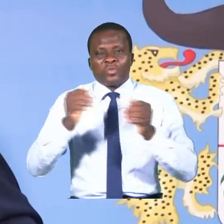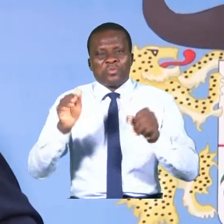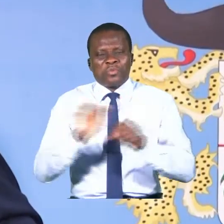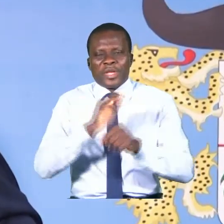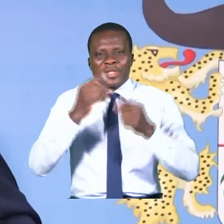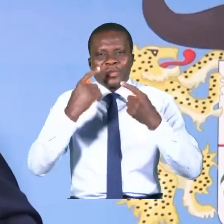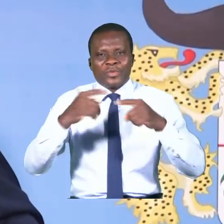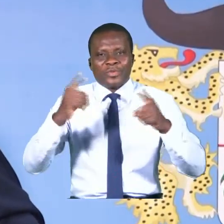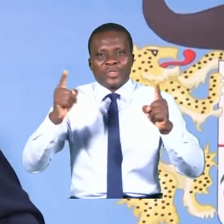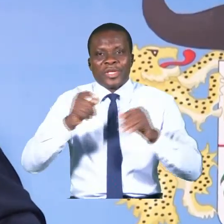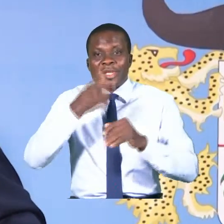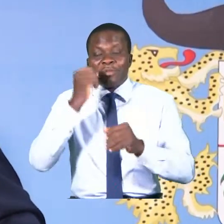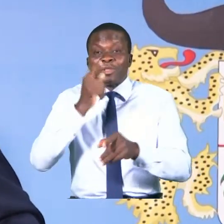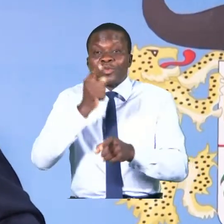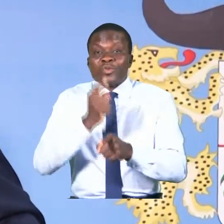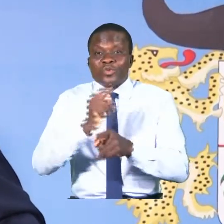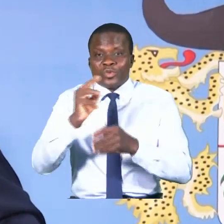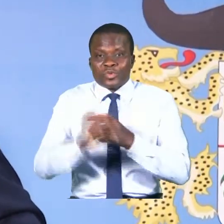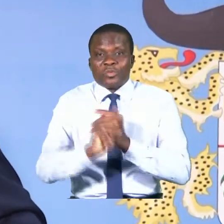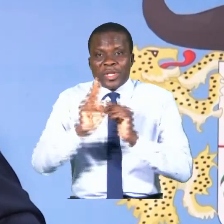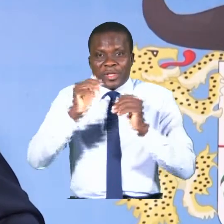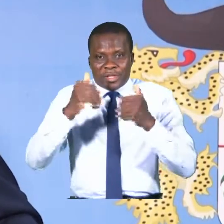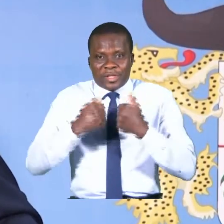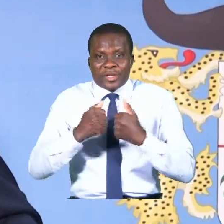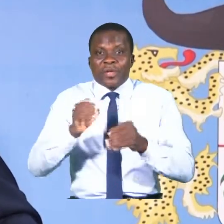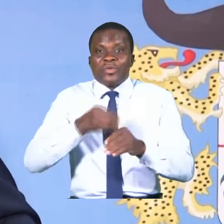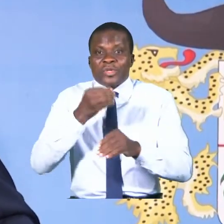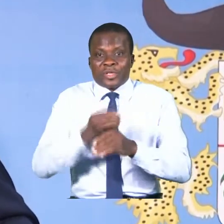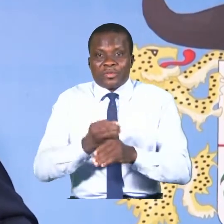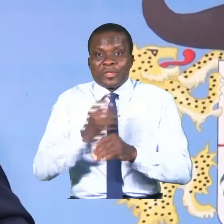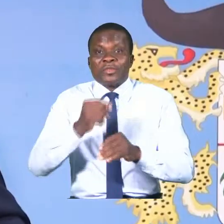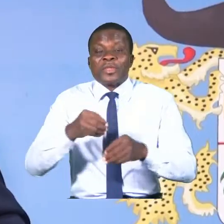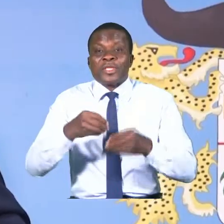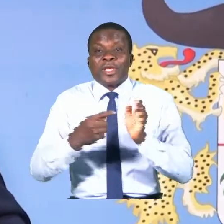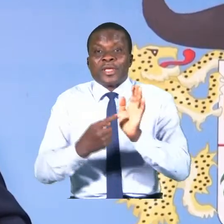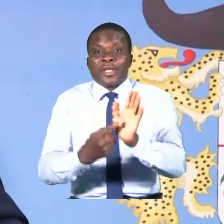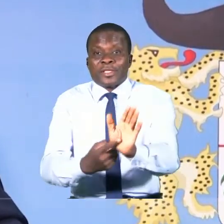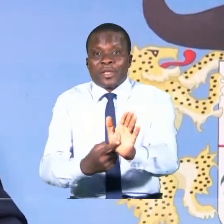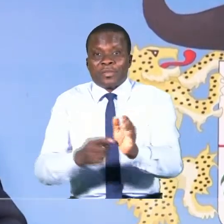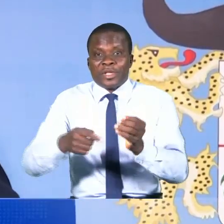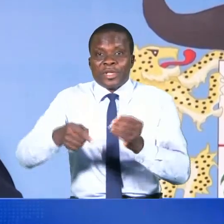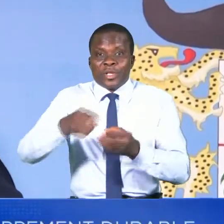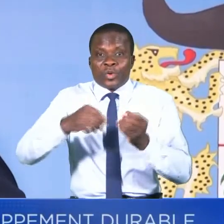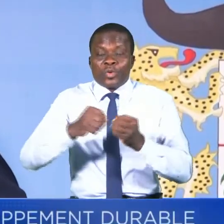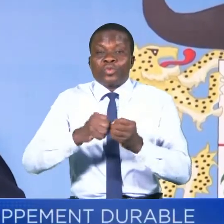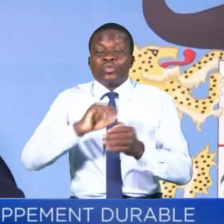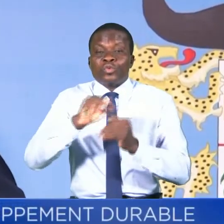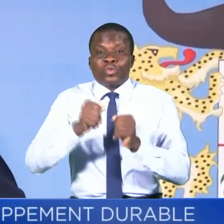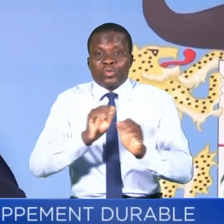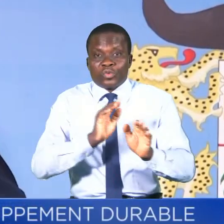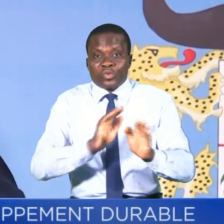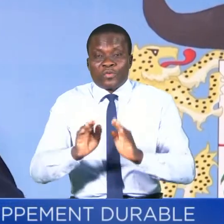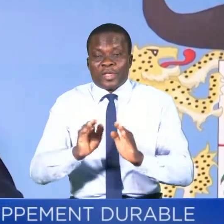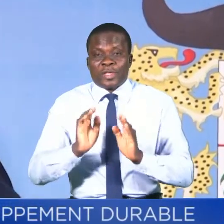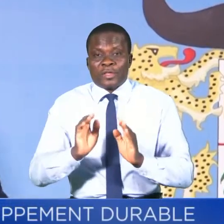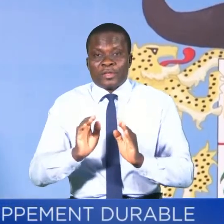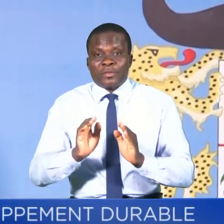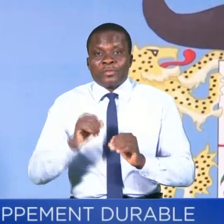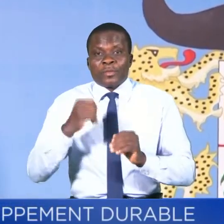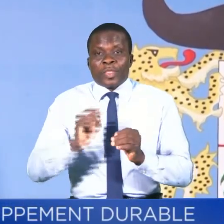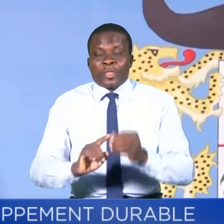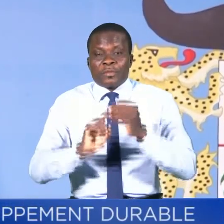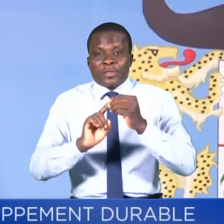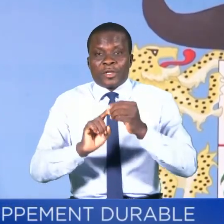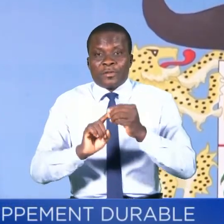parce que justement, il y a une crédibilité qui est établie autour des politiques que nous menons, notamment